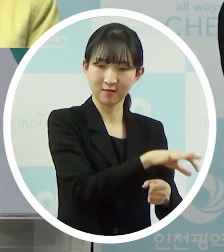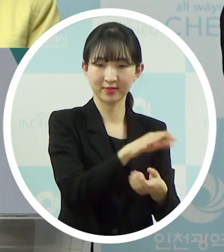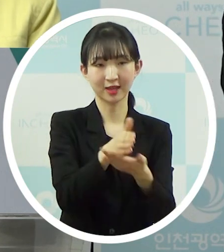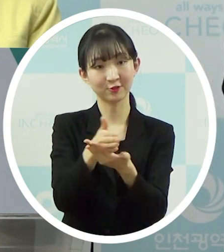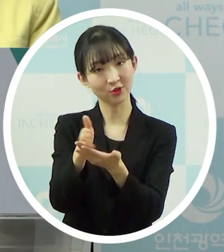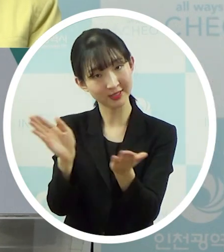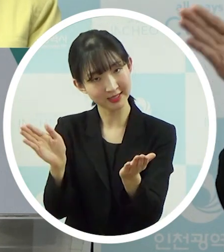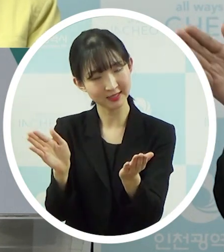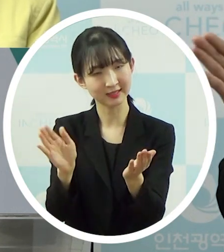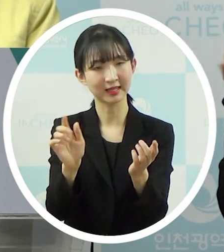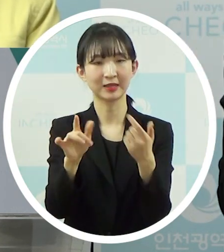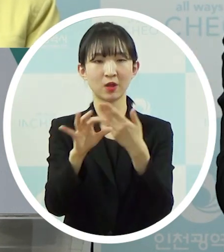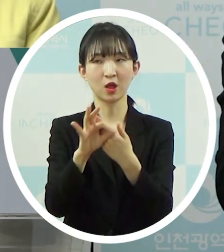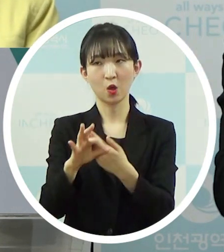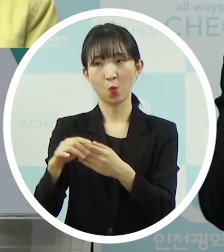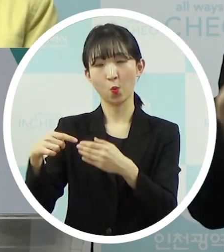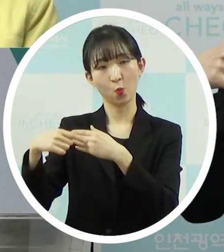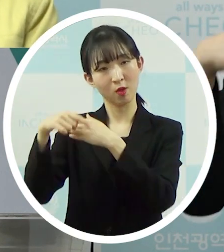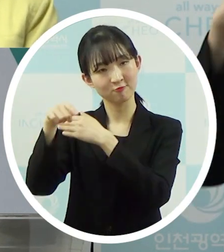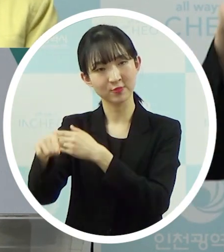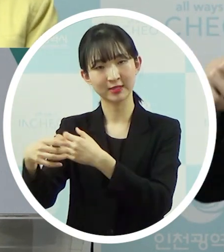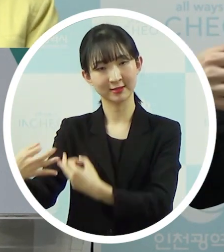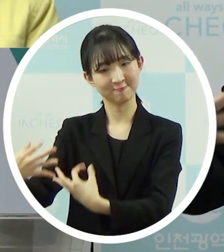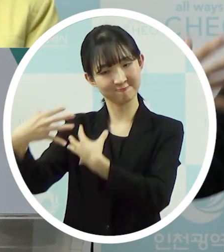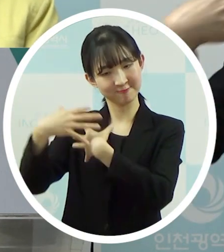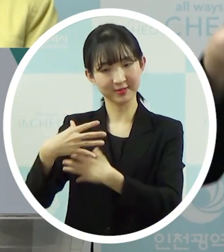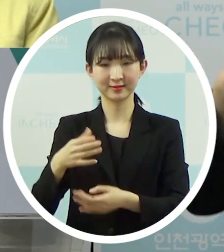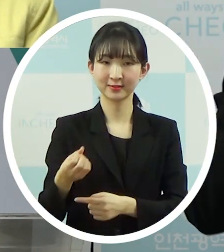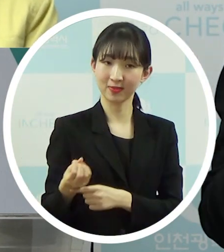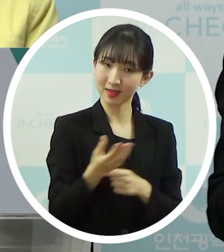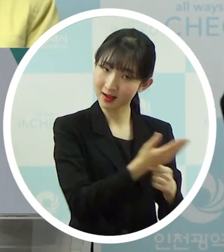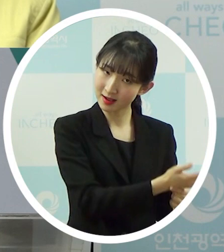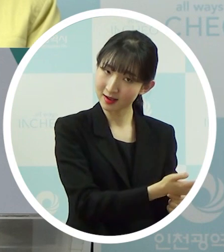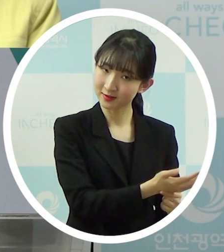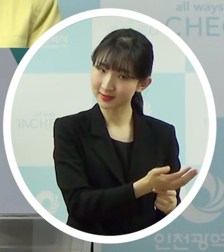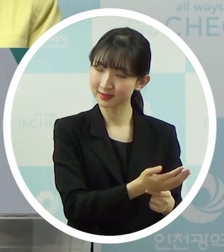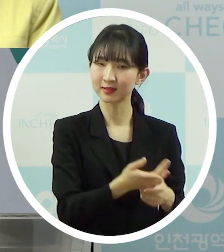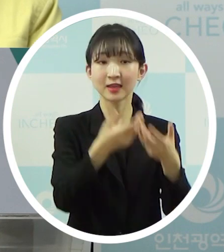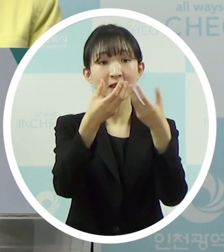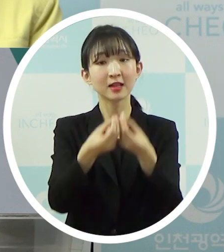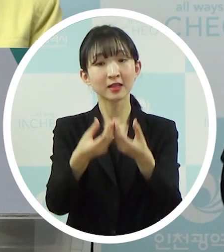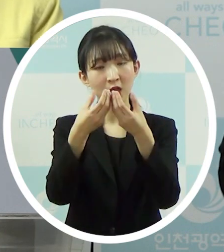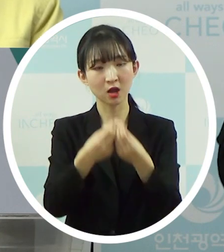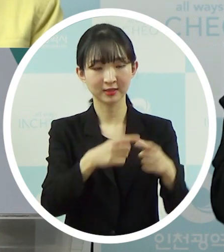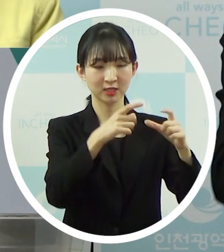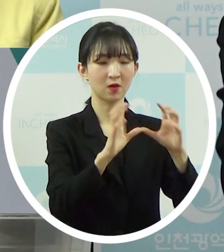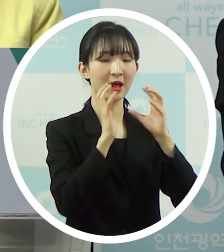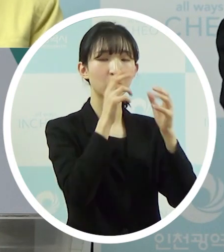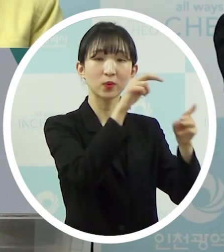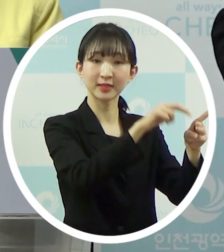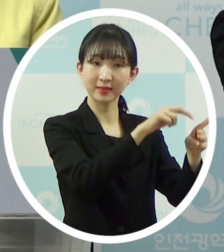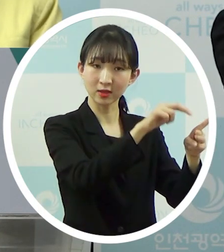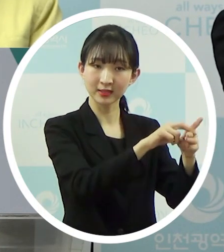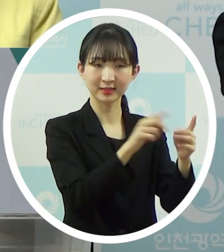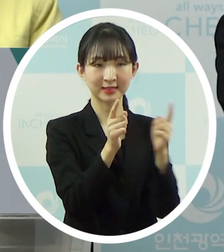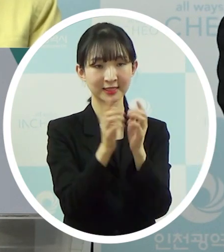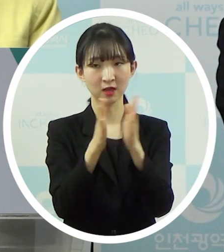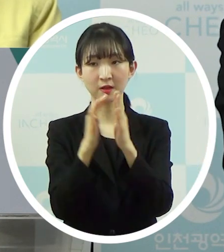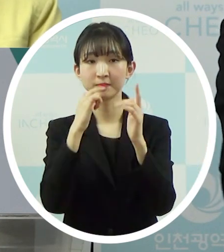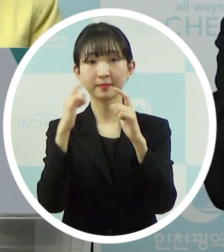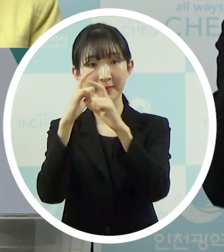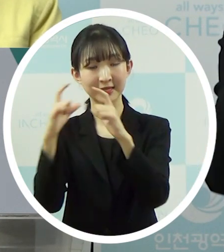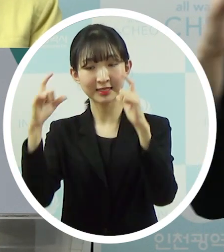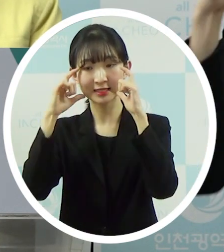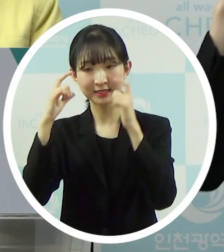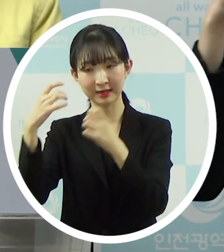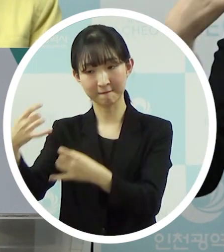부분이라든지 또 외부에서 기증을 받아서 하는 부분이라든지 예를 들면 지역아동센터 이런 데는 지금 현물로 기증받은 부분